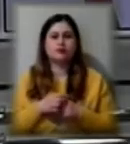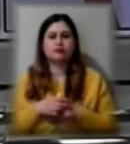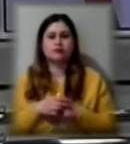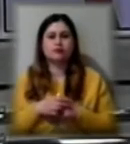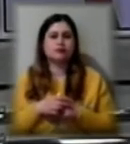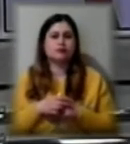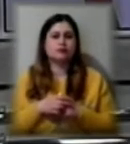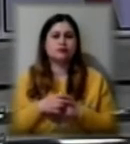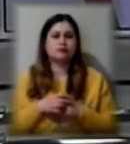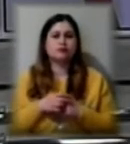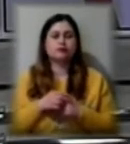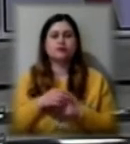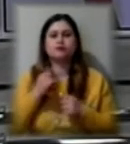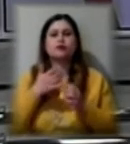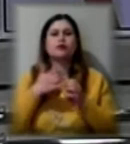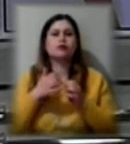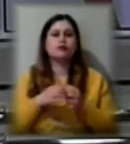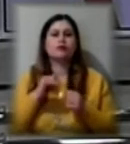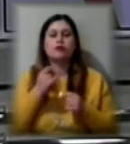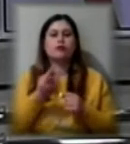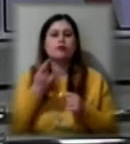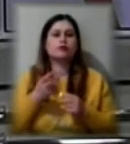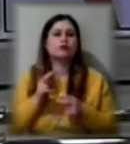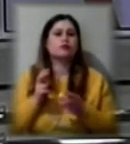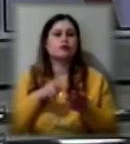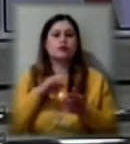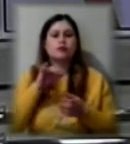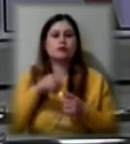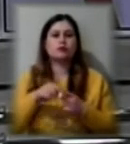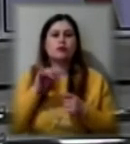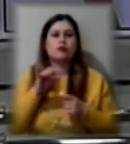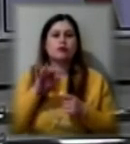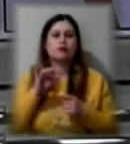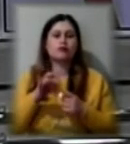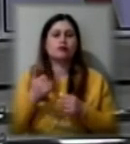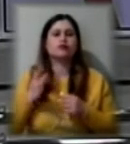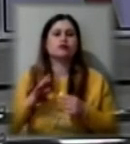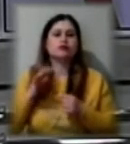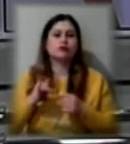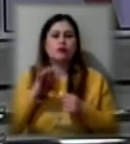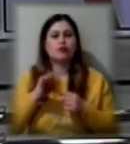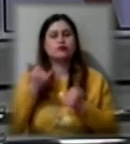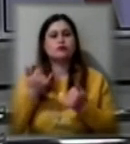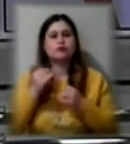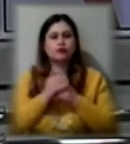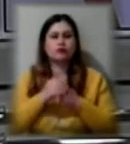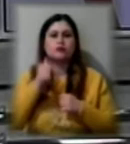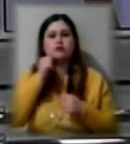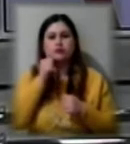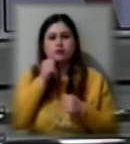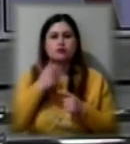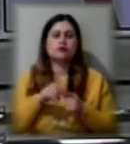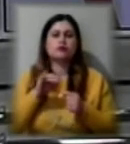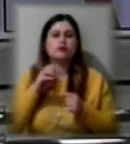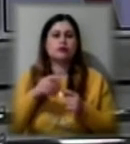До Херсонської області мають надійти тести на коронавірус. Їх очікують або сьогодні ввечері, або завтра. Тести везуть з